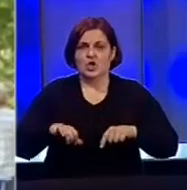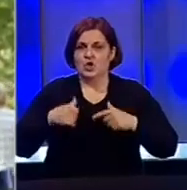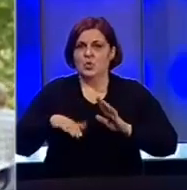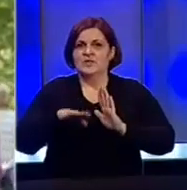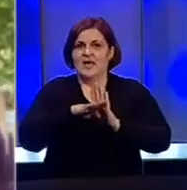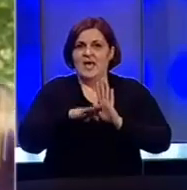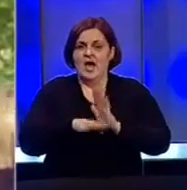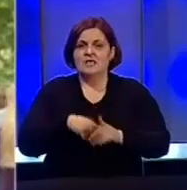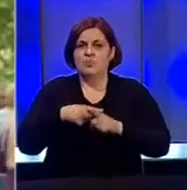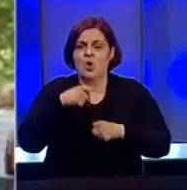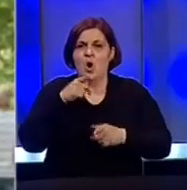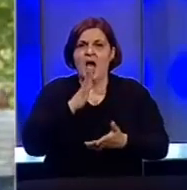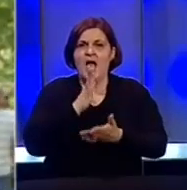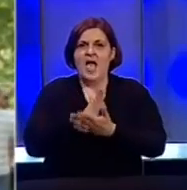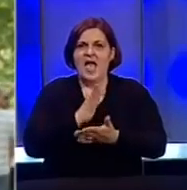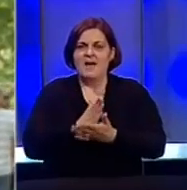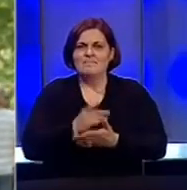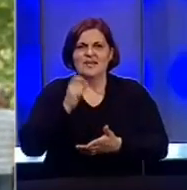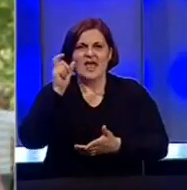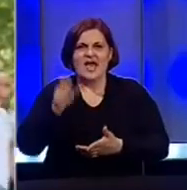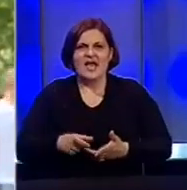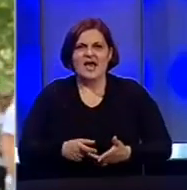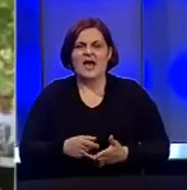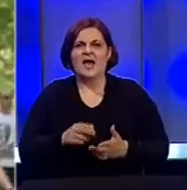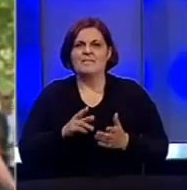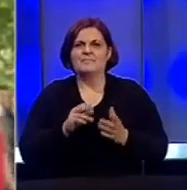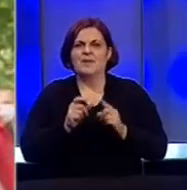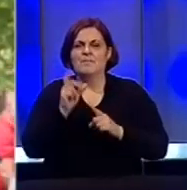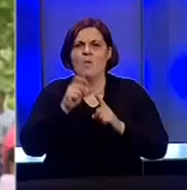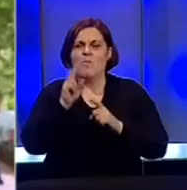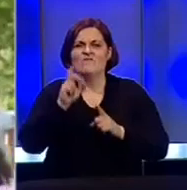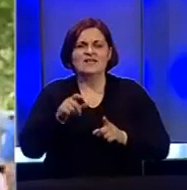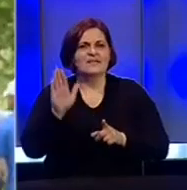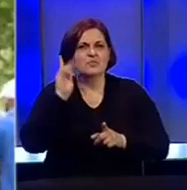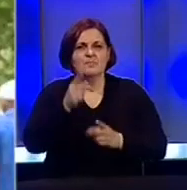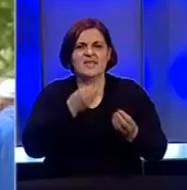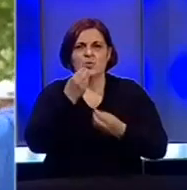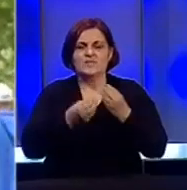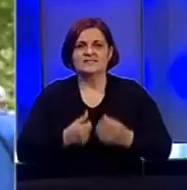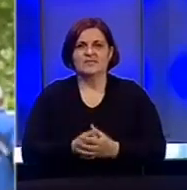programa ovim povodom je bila aktivist Kinja Amna Popovac, pa predlažem da poslušamo njeznu izjavu.